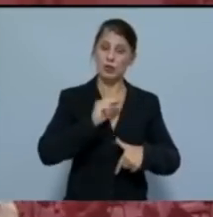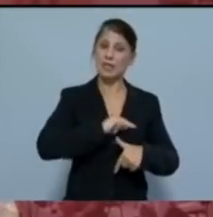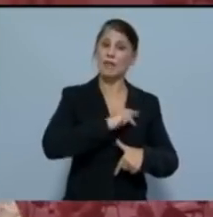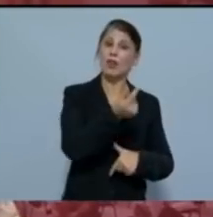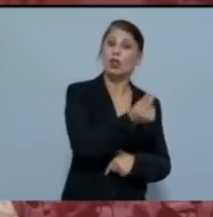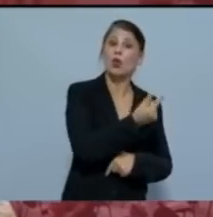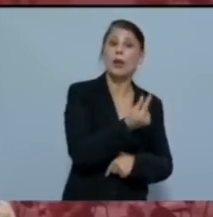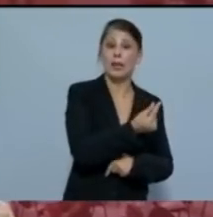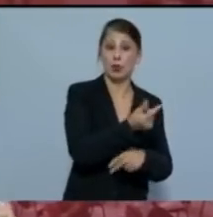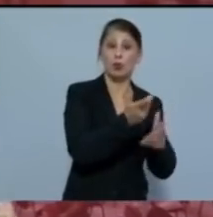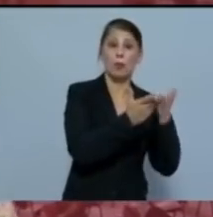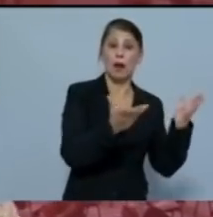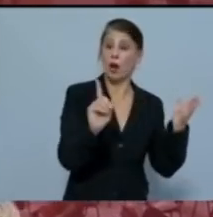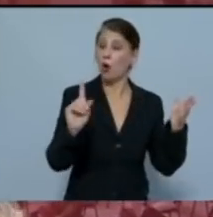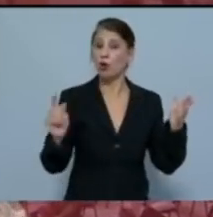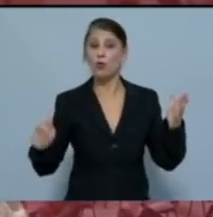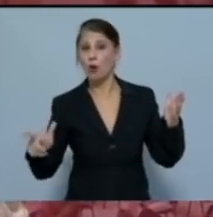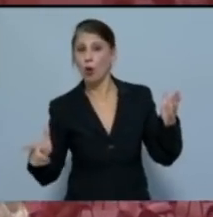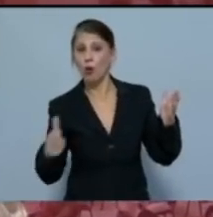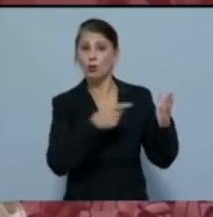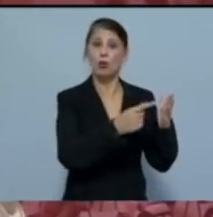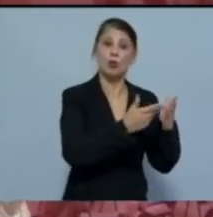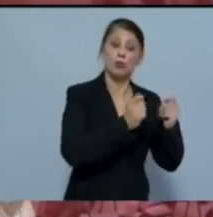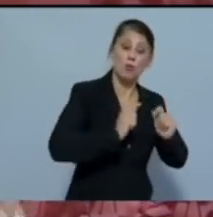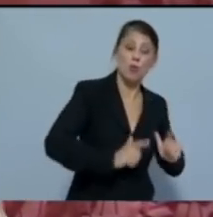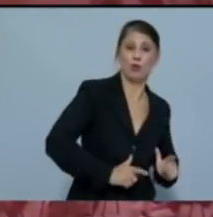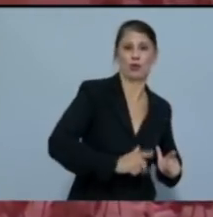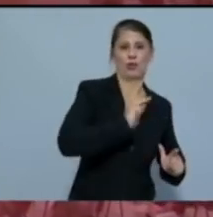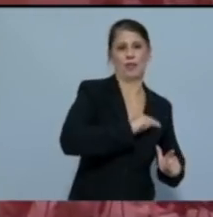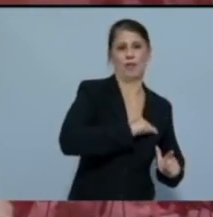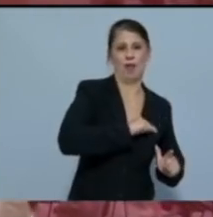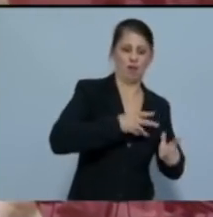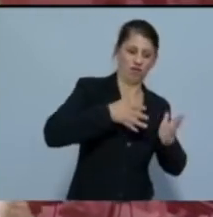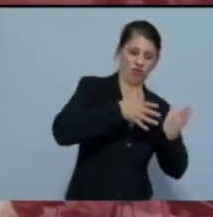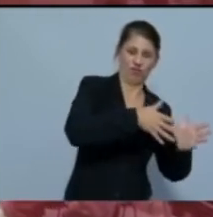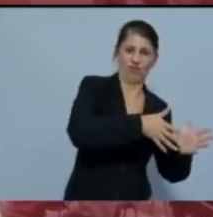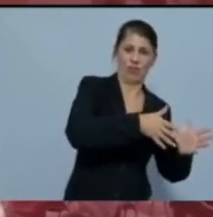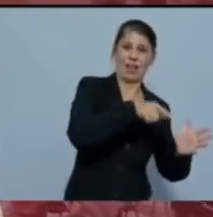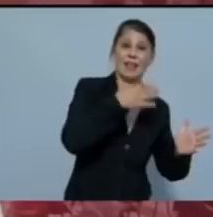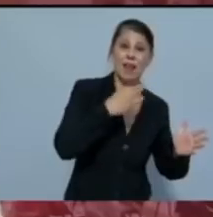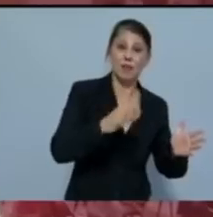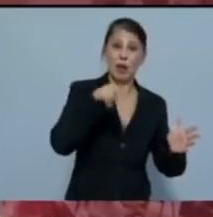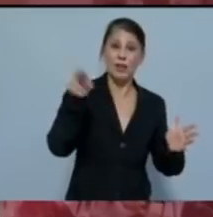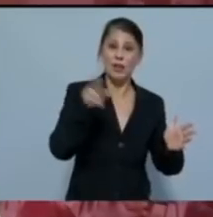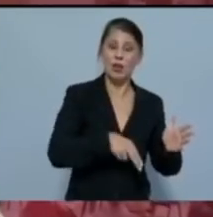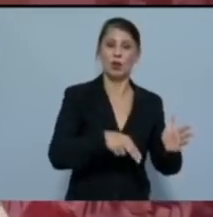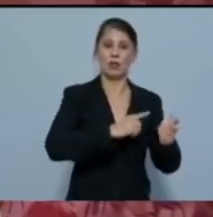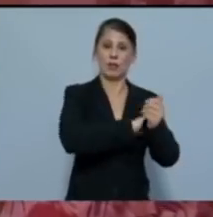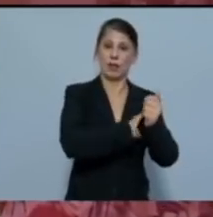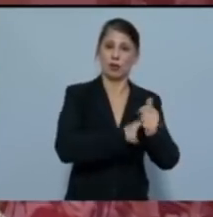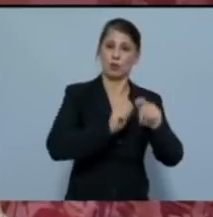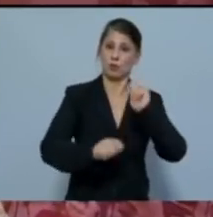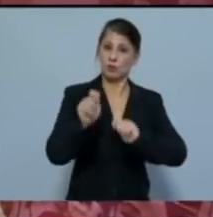λίγων, των μεγάλων επιχειρηματικών ομήλων. Γι' αυτό ακυρώνονται οι δυνατότητες που